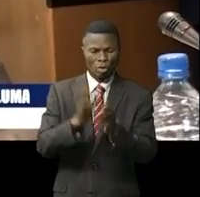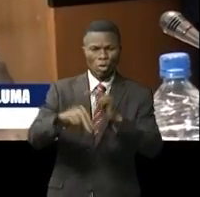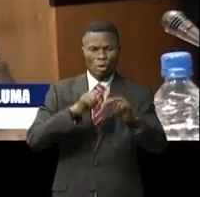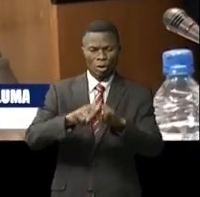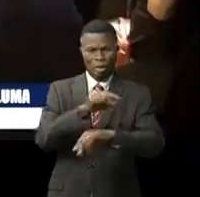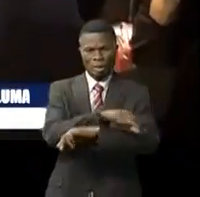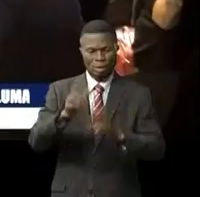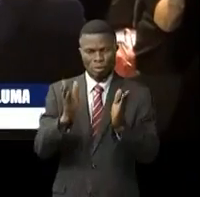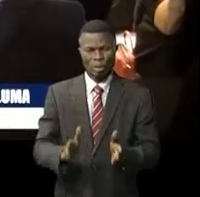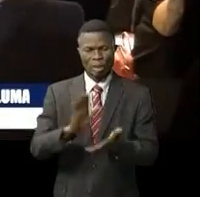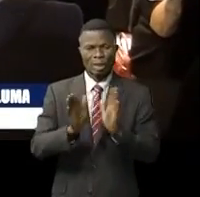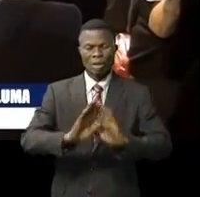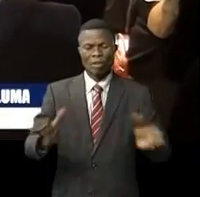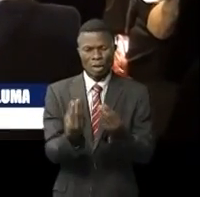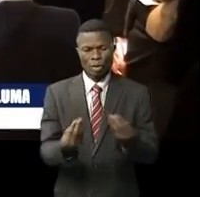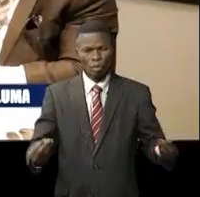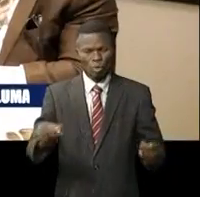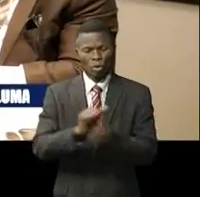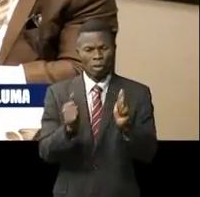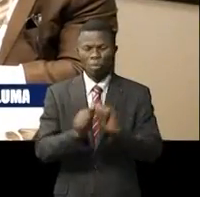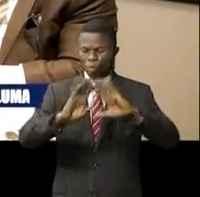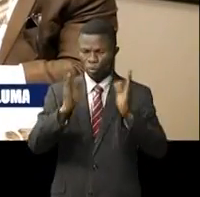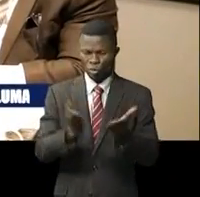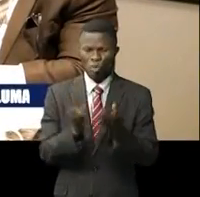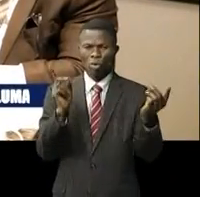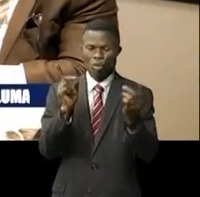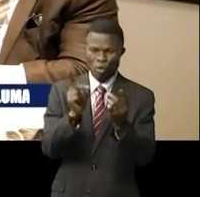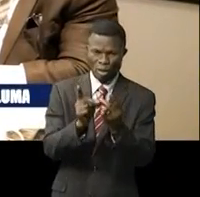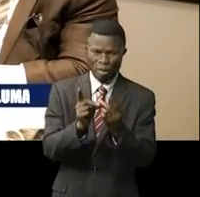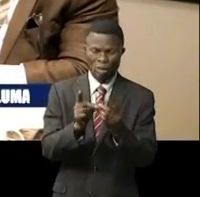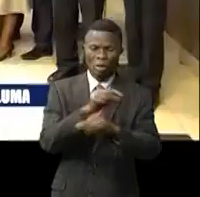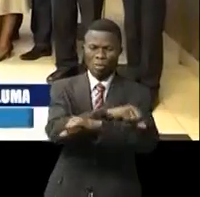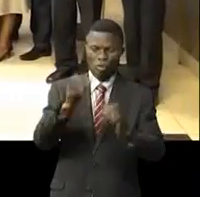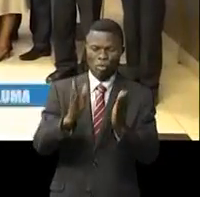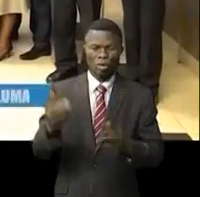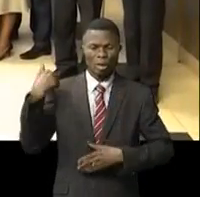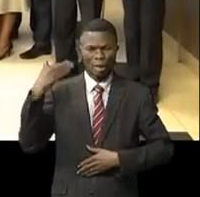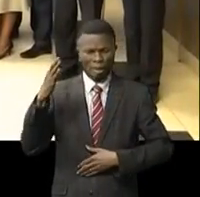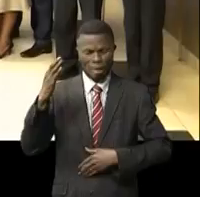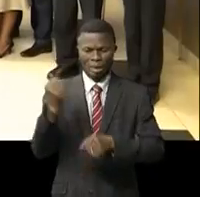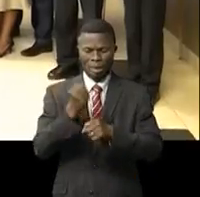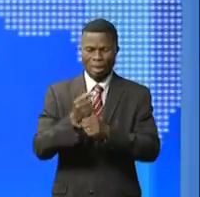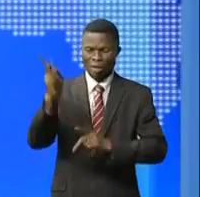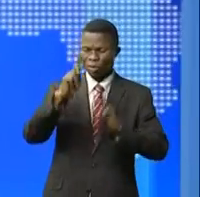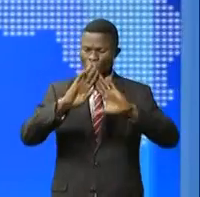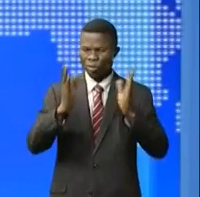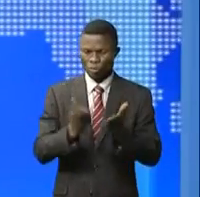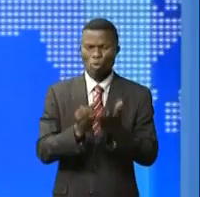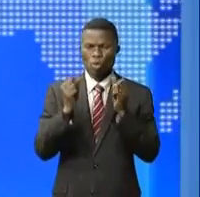être en même, de trouver des solutions à toutes sortes de défis pour une administration publique au service du peuple.